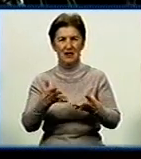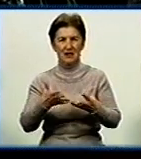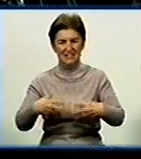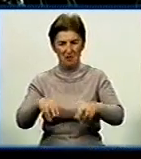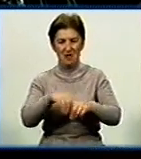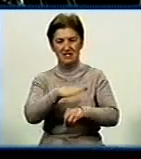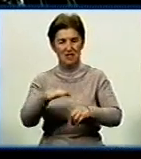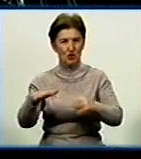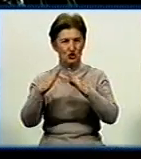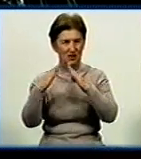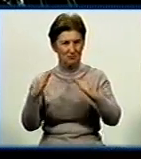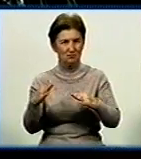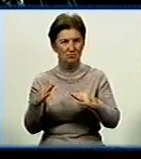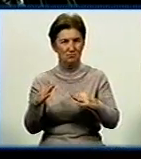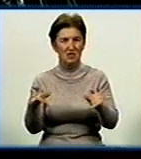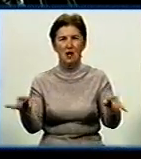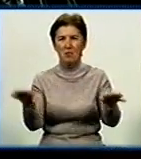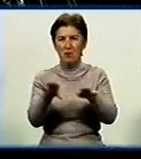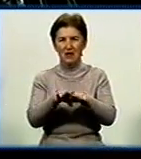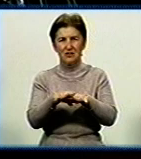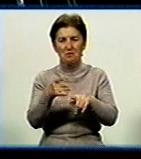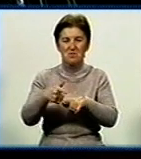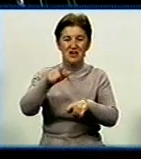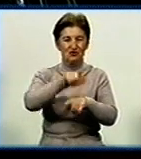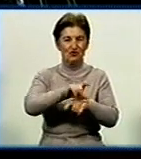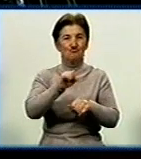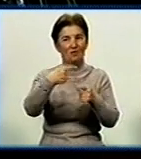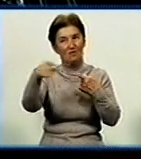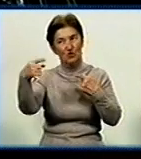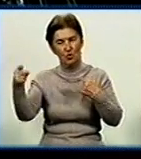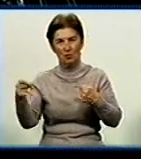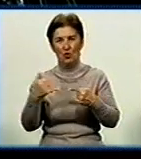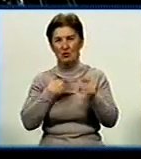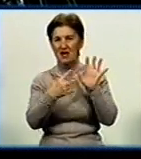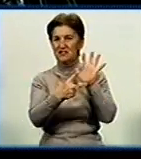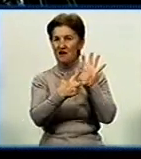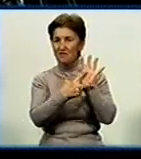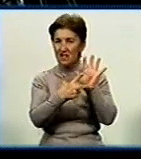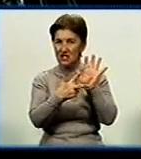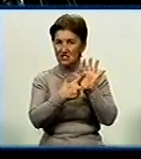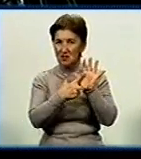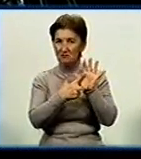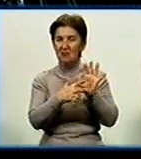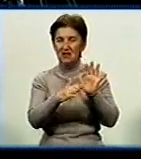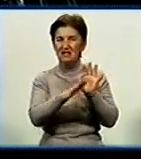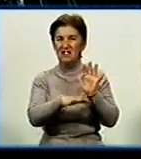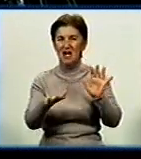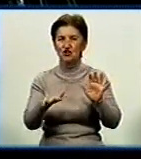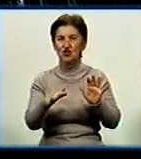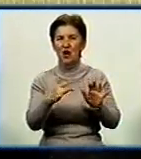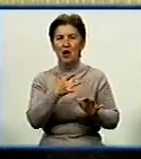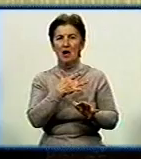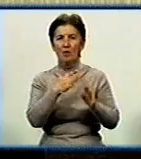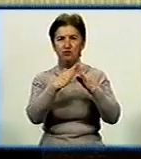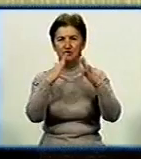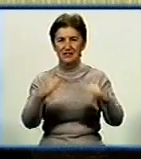досить багато, порівняно з іншими районами, 8 дитячих будинків сімейного типу і 11 прийомних